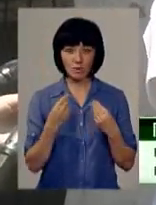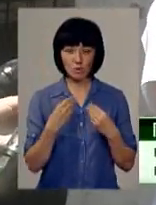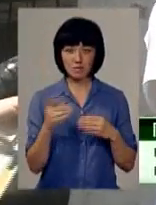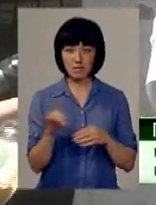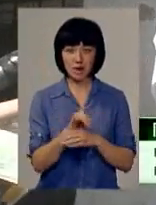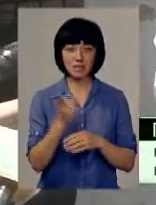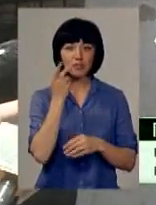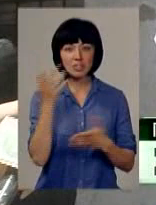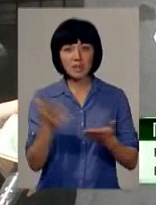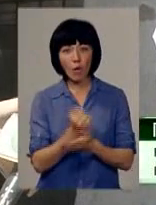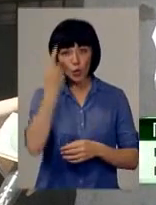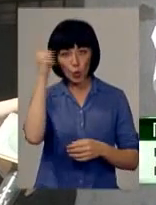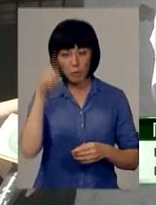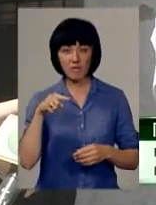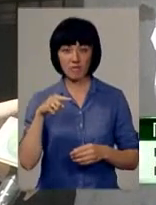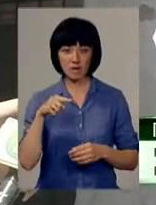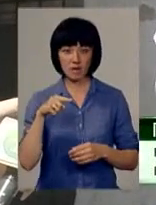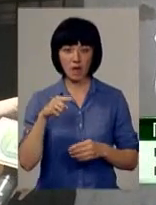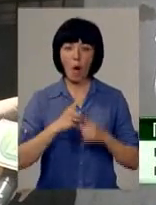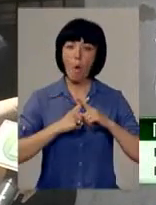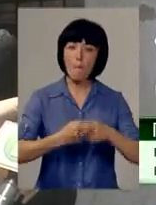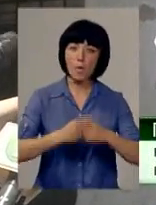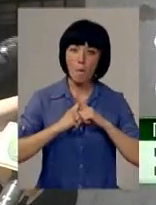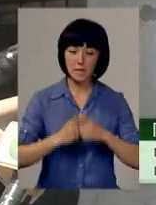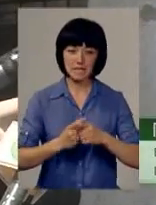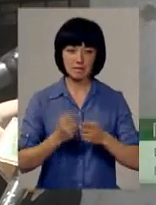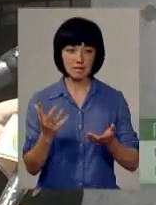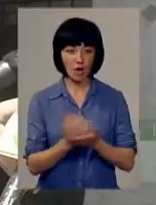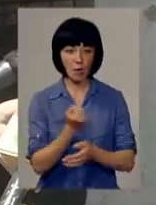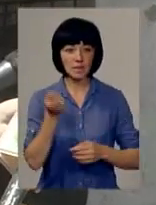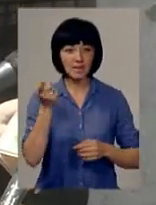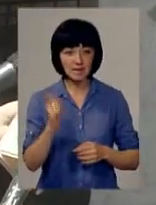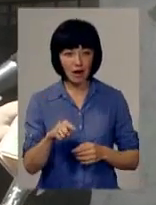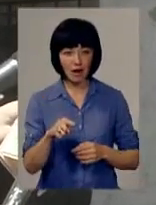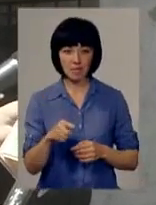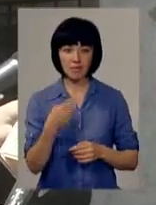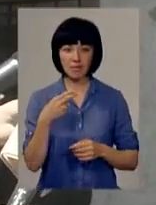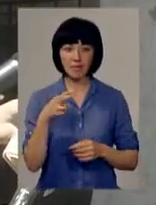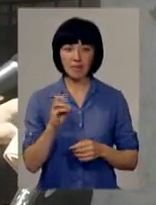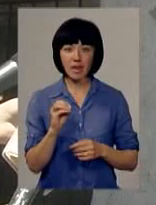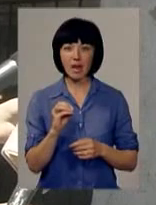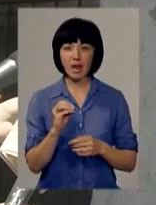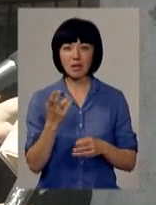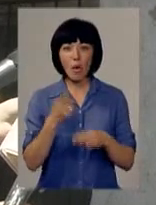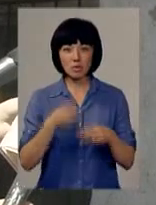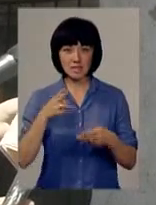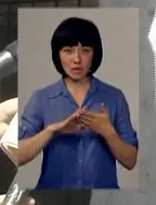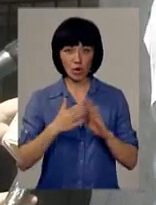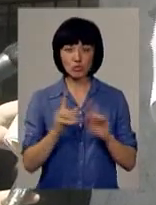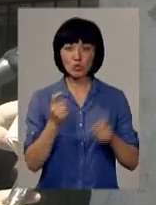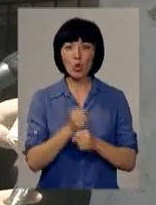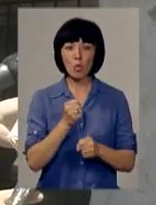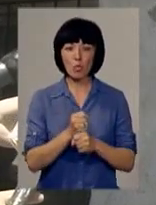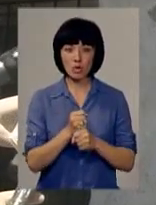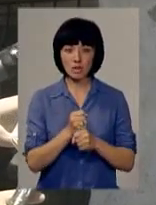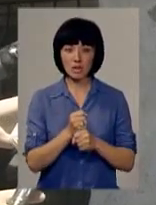умів знаходити завжди компроміси, знаходити там, де завжди була якась культина ситуація. Тому що робота